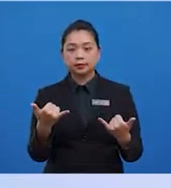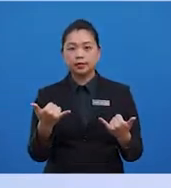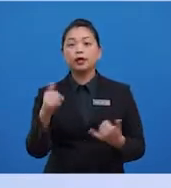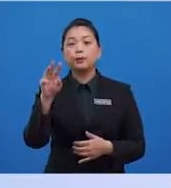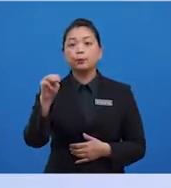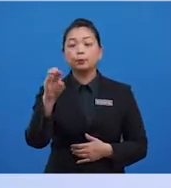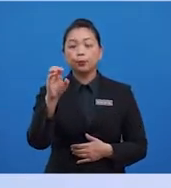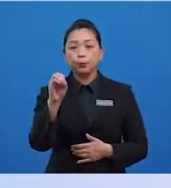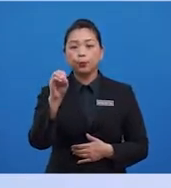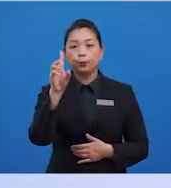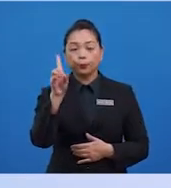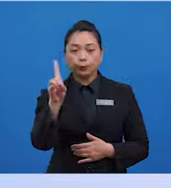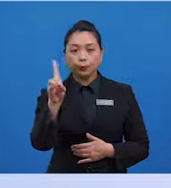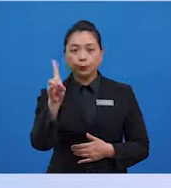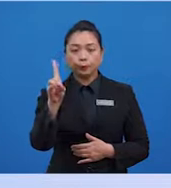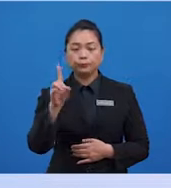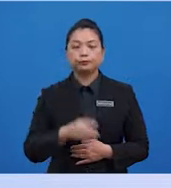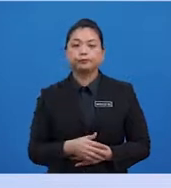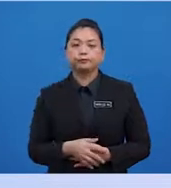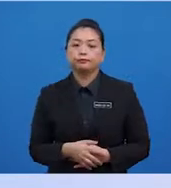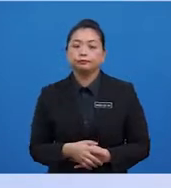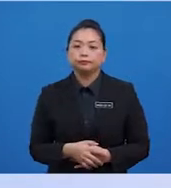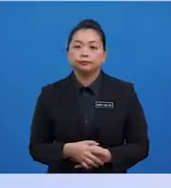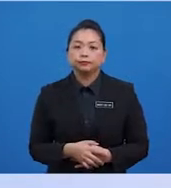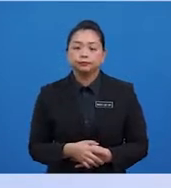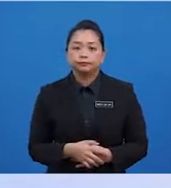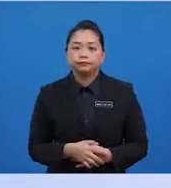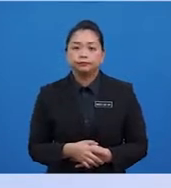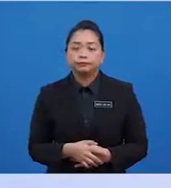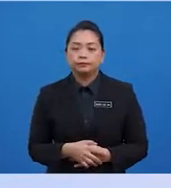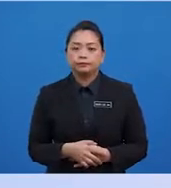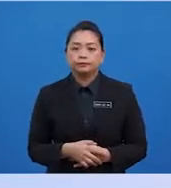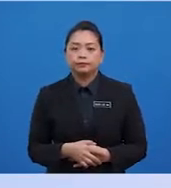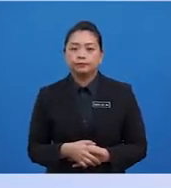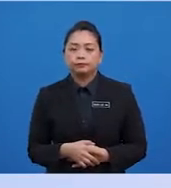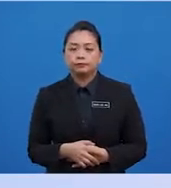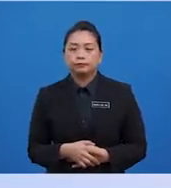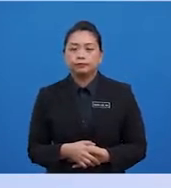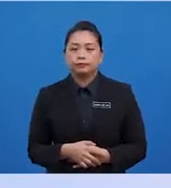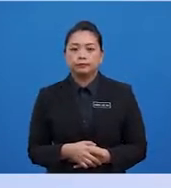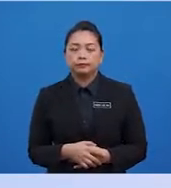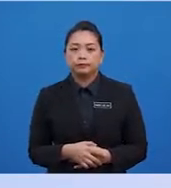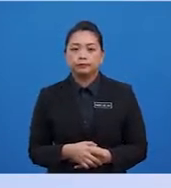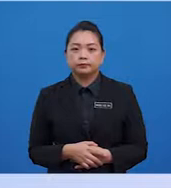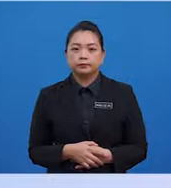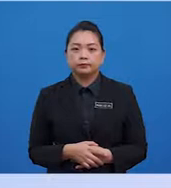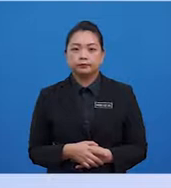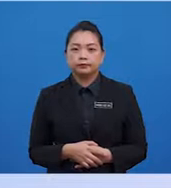dengan mengenali sukatan kecenderungan mengusat yang ketiga iaitu mood.